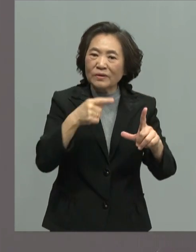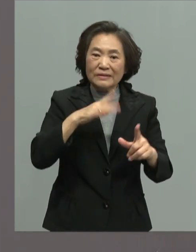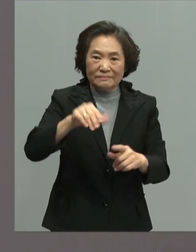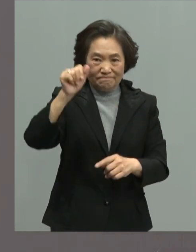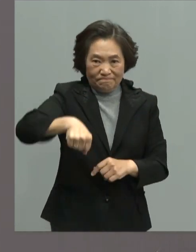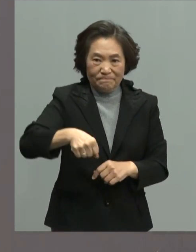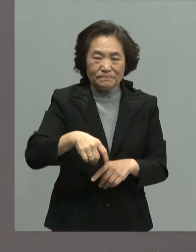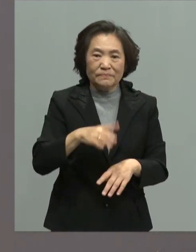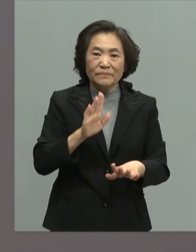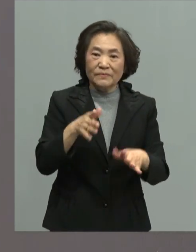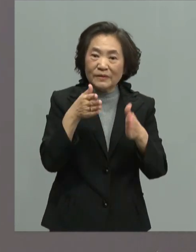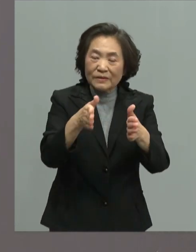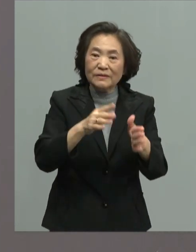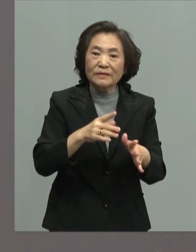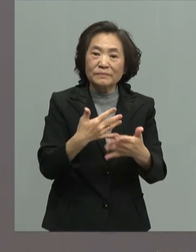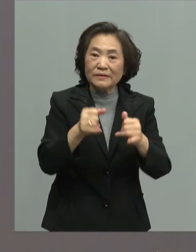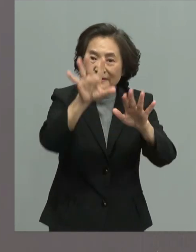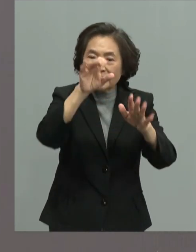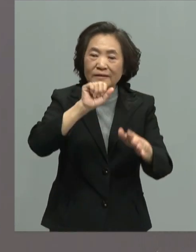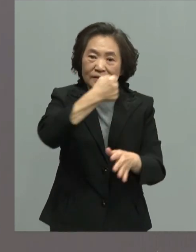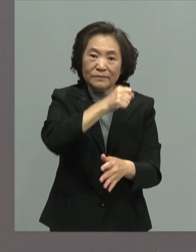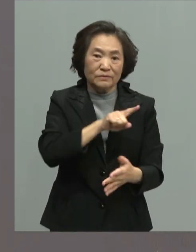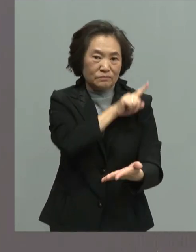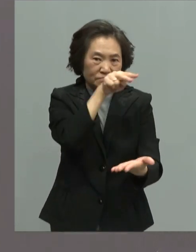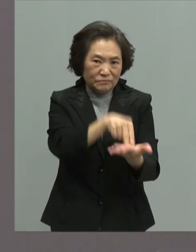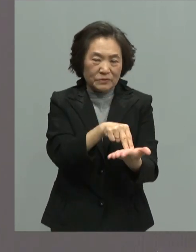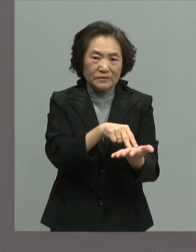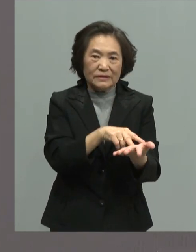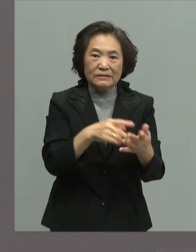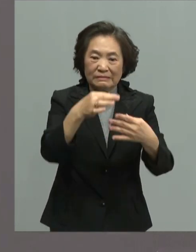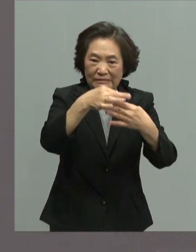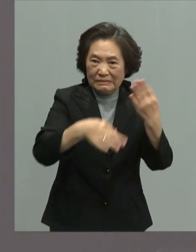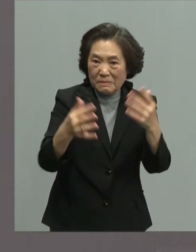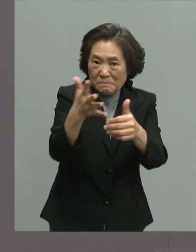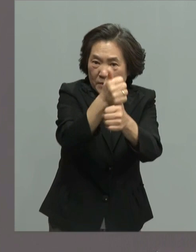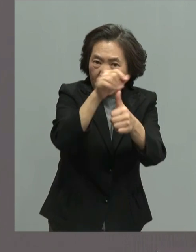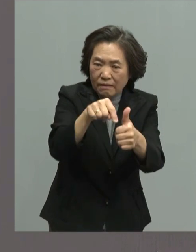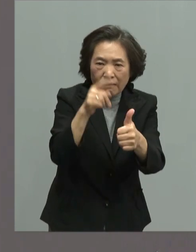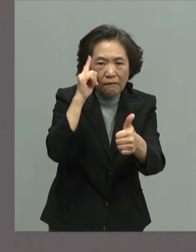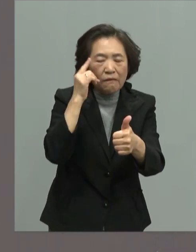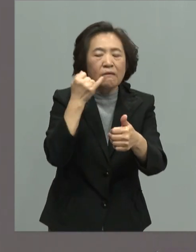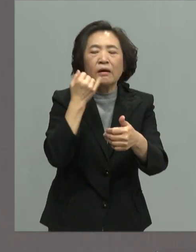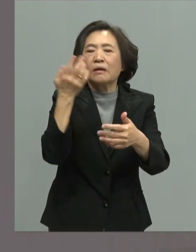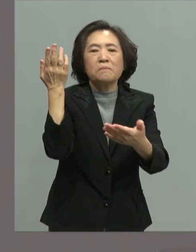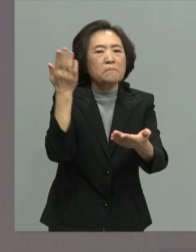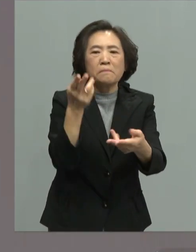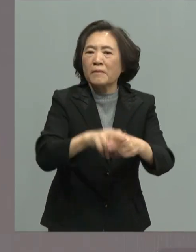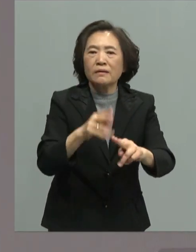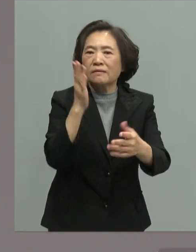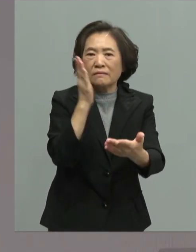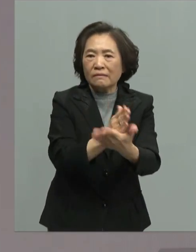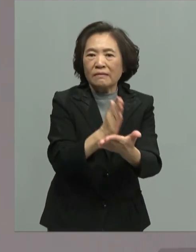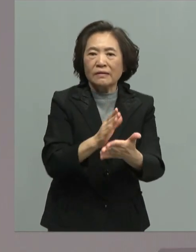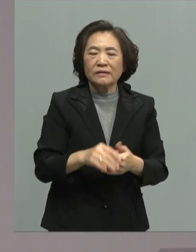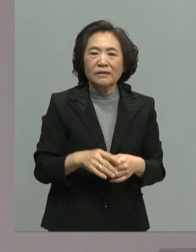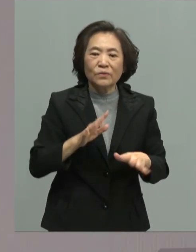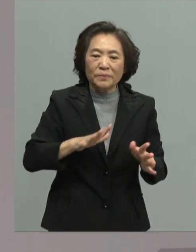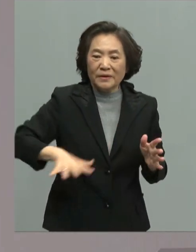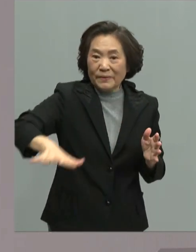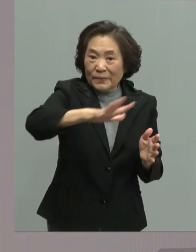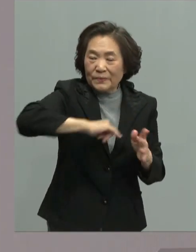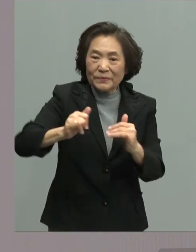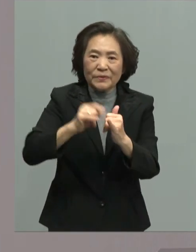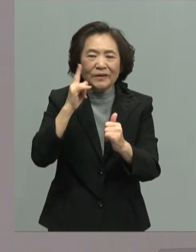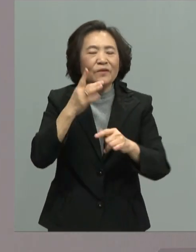终结民进党的台独党纲让我们全体国人能够放心